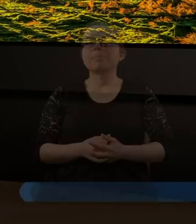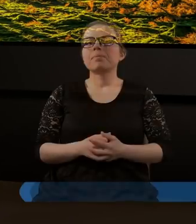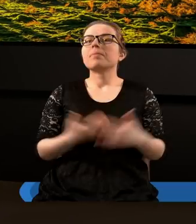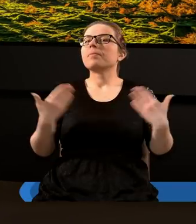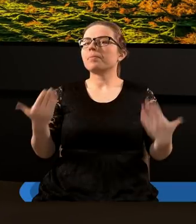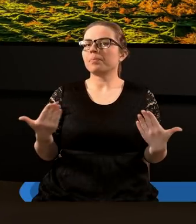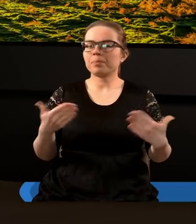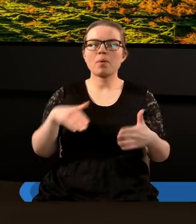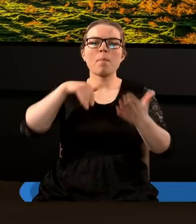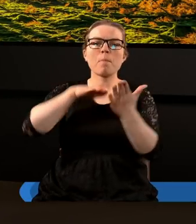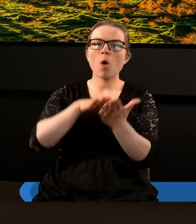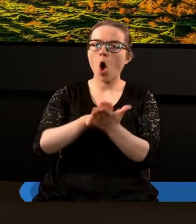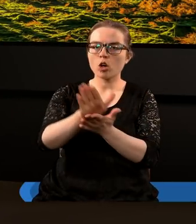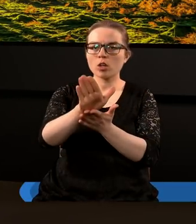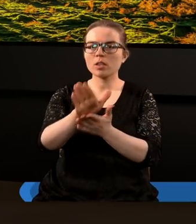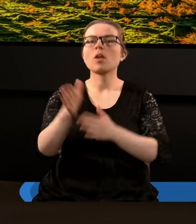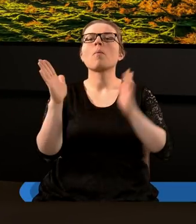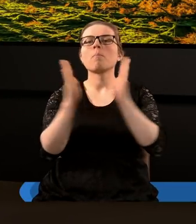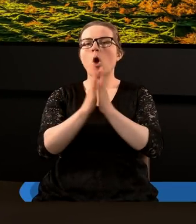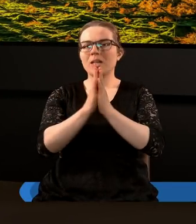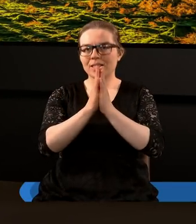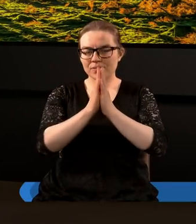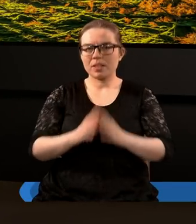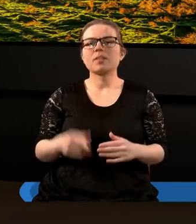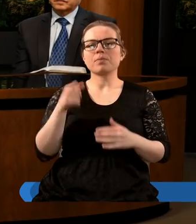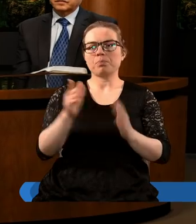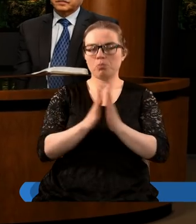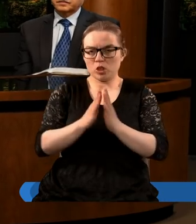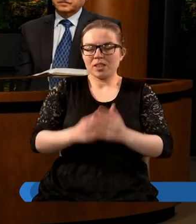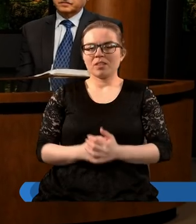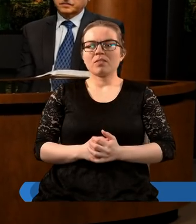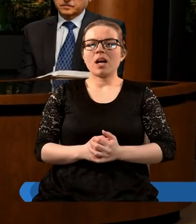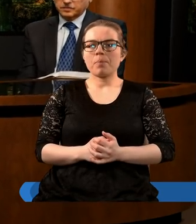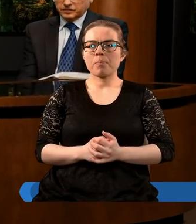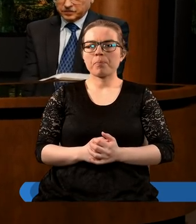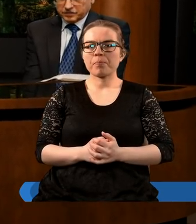I na samym początku naszego studium będziemy się modlić. Poproszę Mariusza o modlitwę.